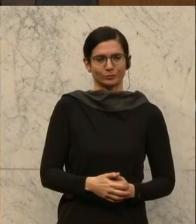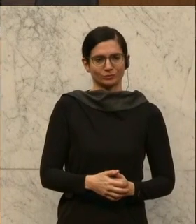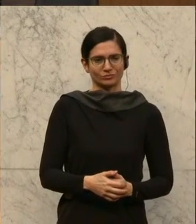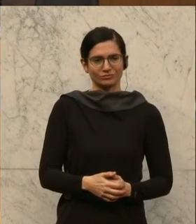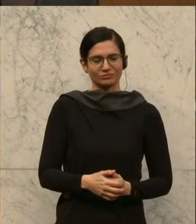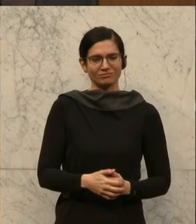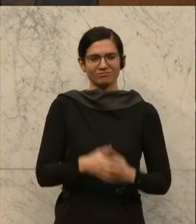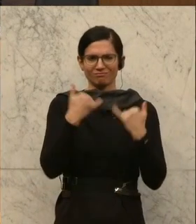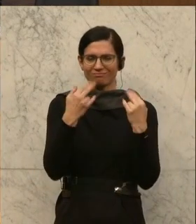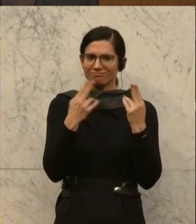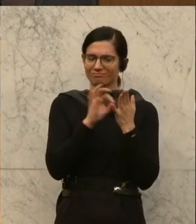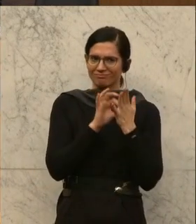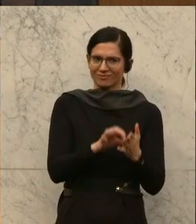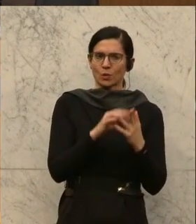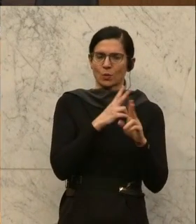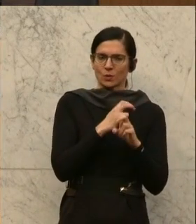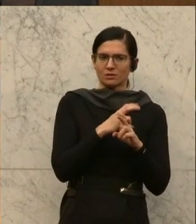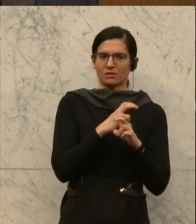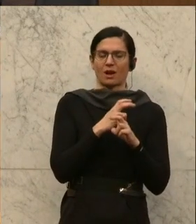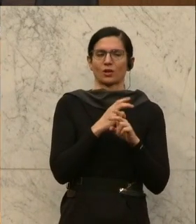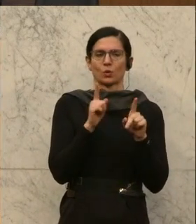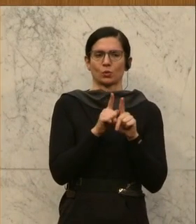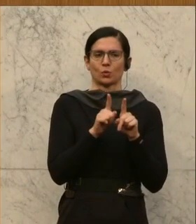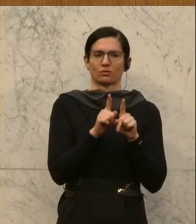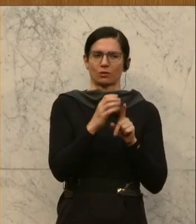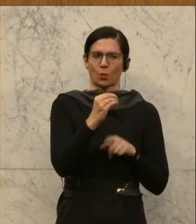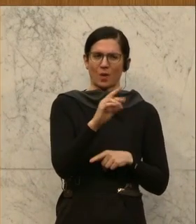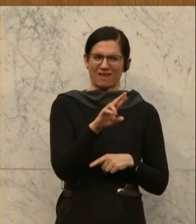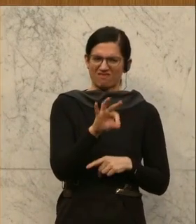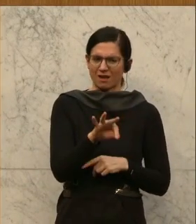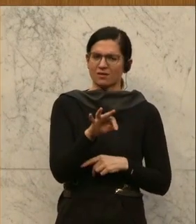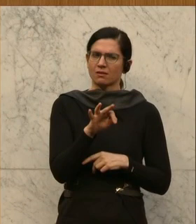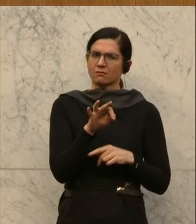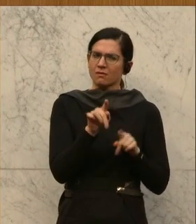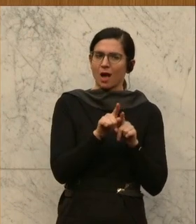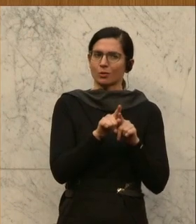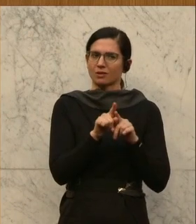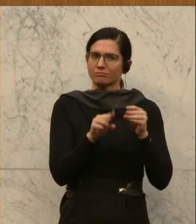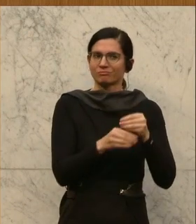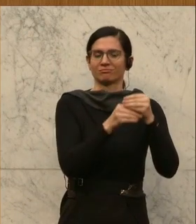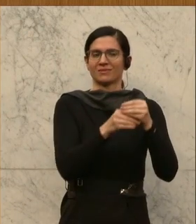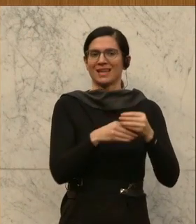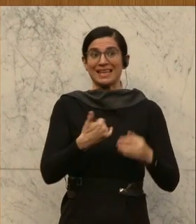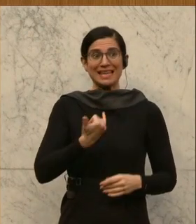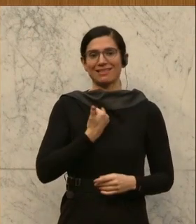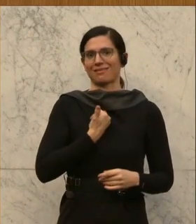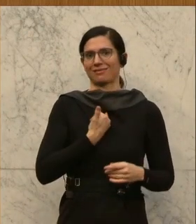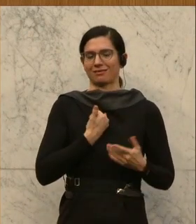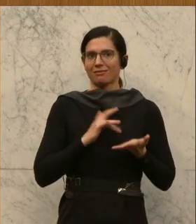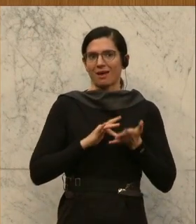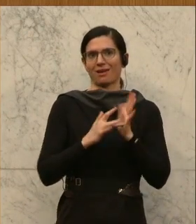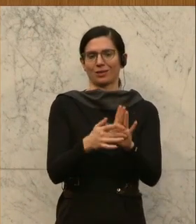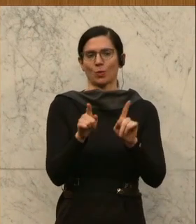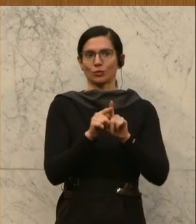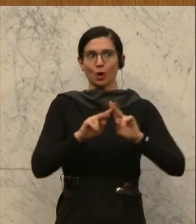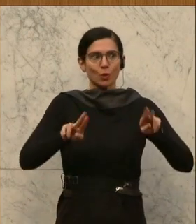wichtigen Punkt, dass Österreich und damit auch der ORF auch beiträgt zu unserer Identität, aber auch zu unserem